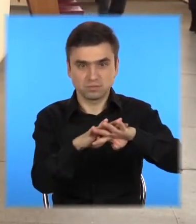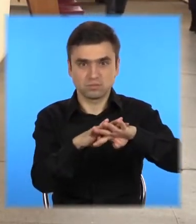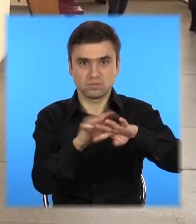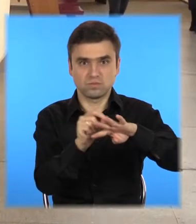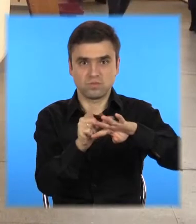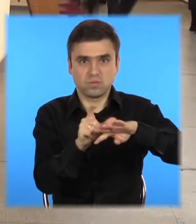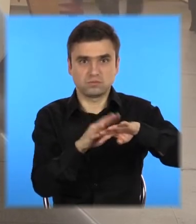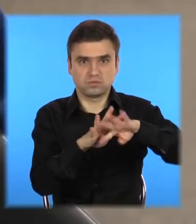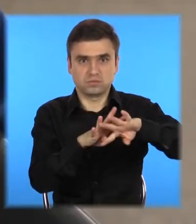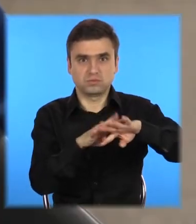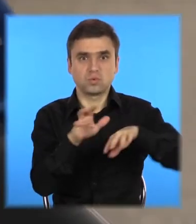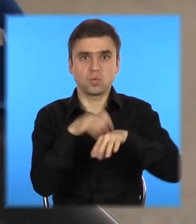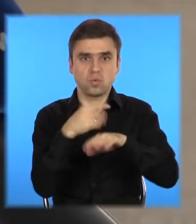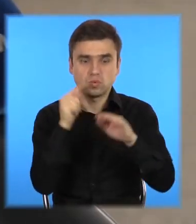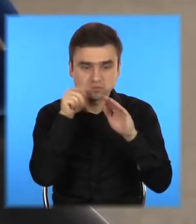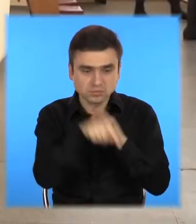щоб коти могли все-таки там жити.